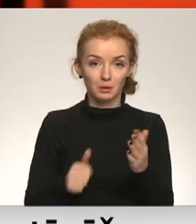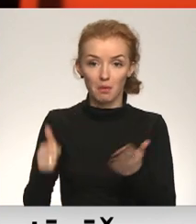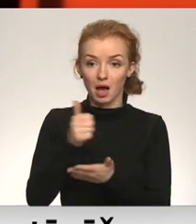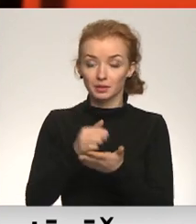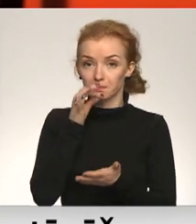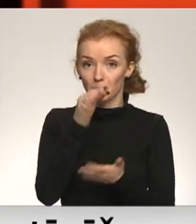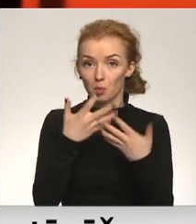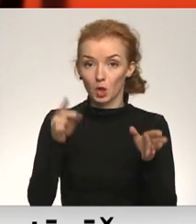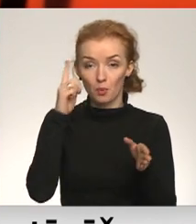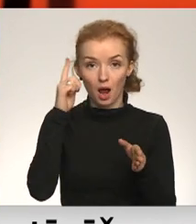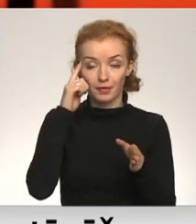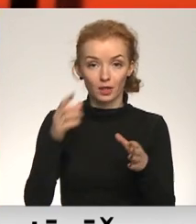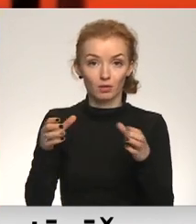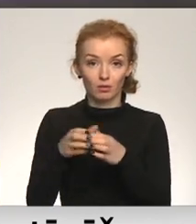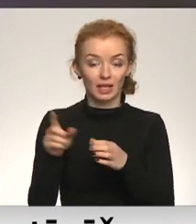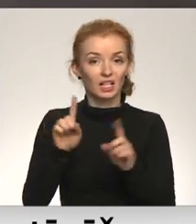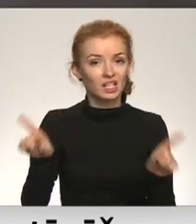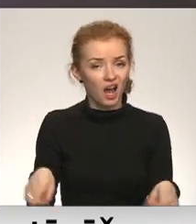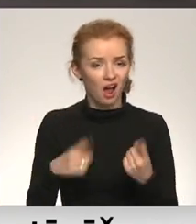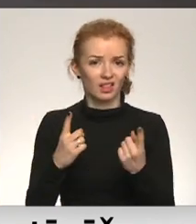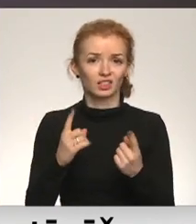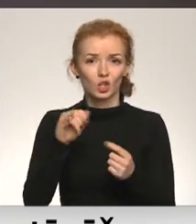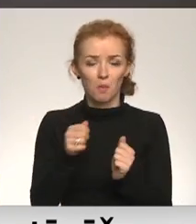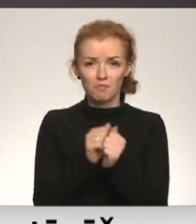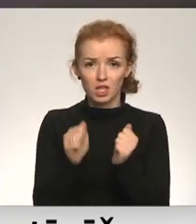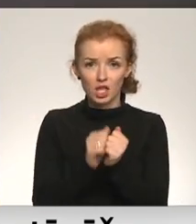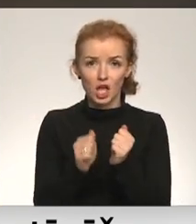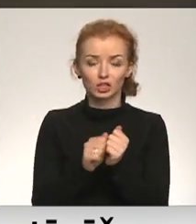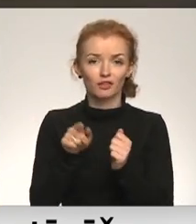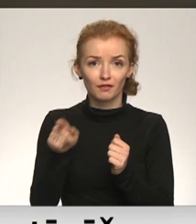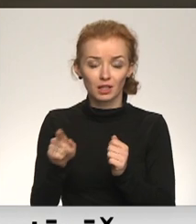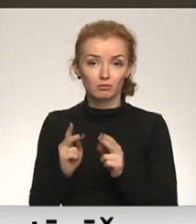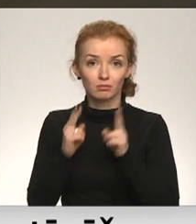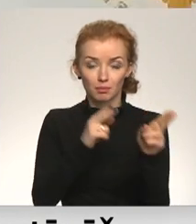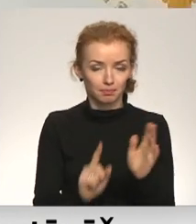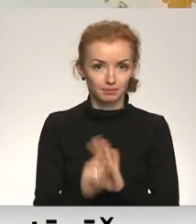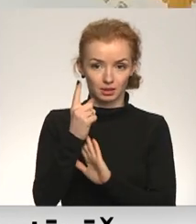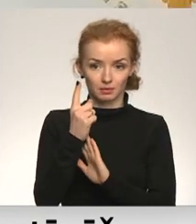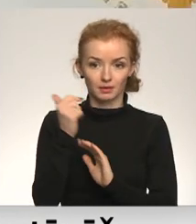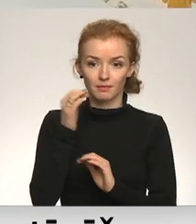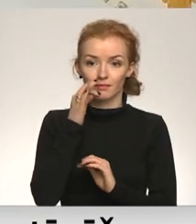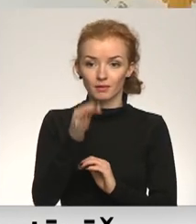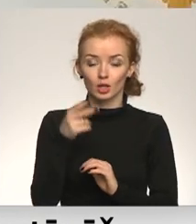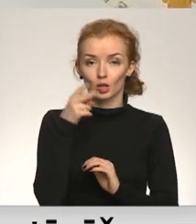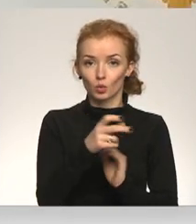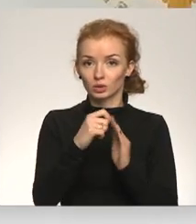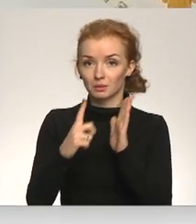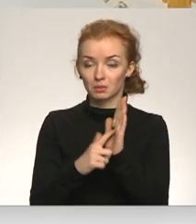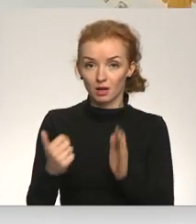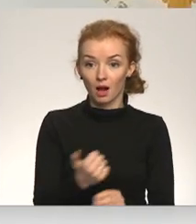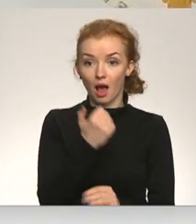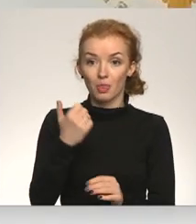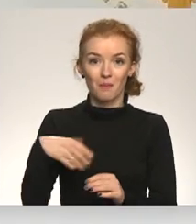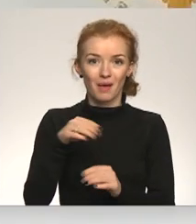norāda, ka brīvprātīgo glābēju kustību ir jātīst, jo bieži vien viņi ir tie, kas uz uguns grāk ierodas pirmie. 2017. gadā, kad tikko mēs